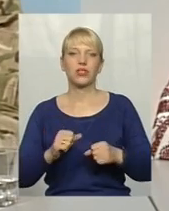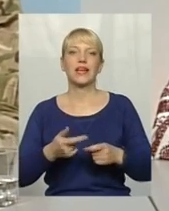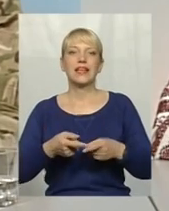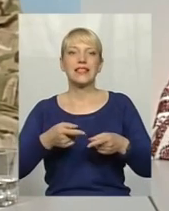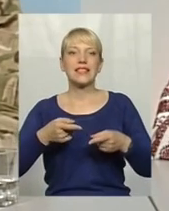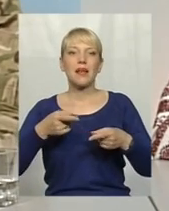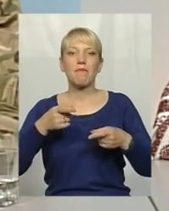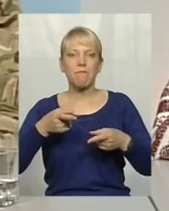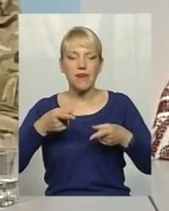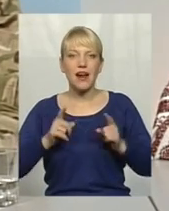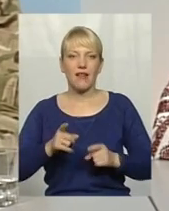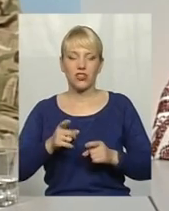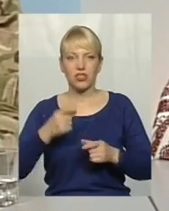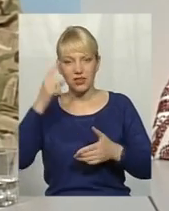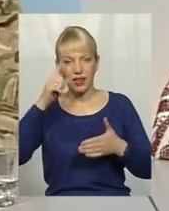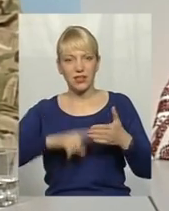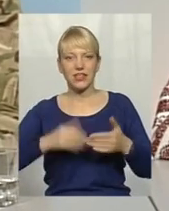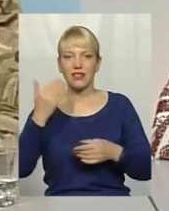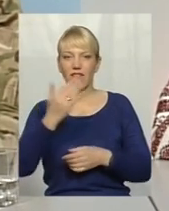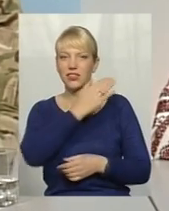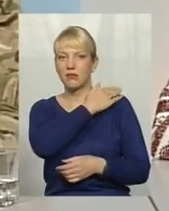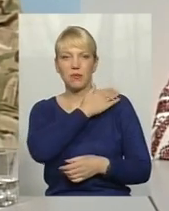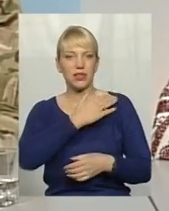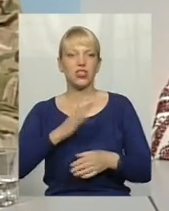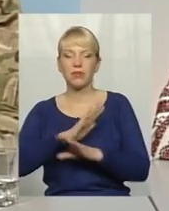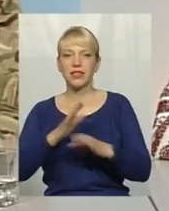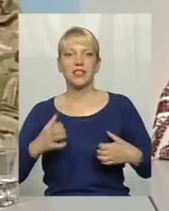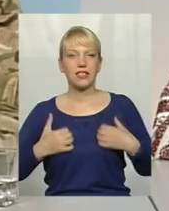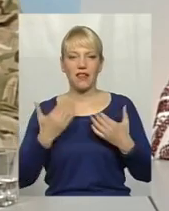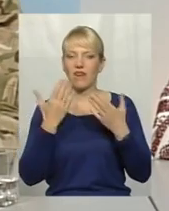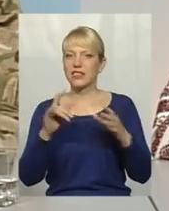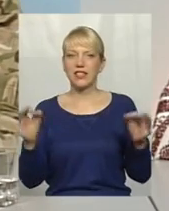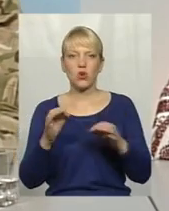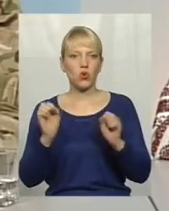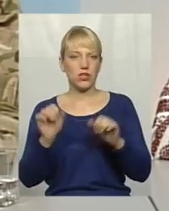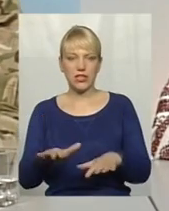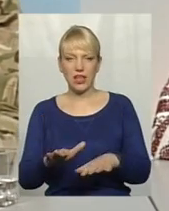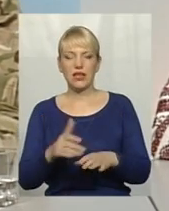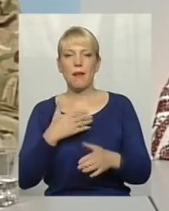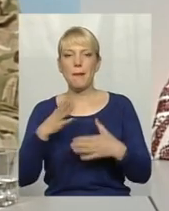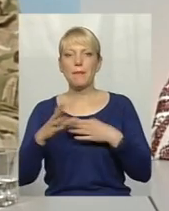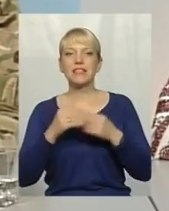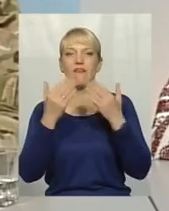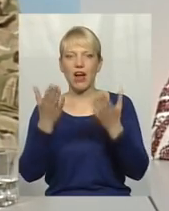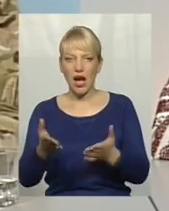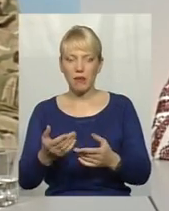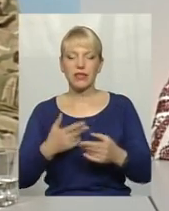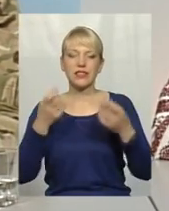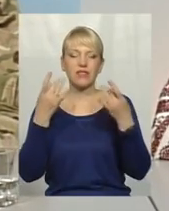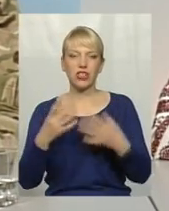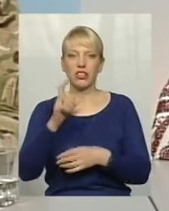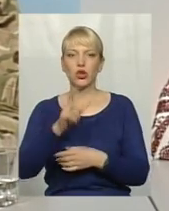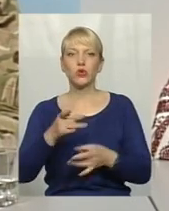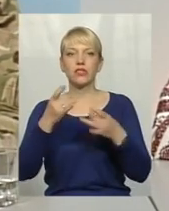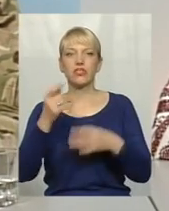За вашими плечима не страшно. І вас ми не залишимо ніколи. Ми з вами звичайні люди, звичайні